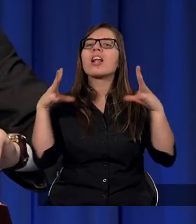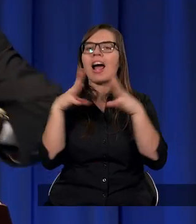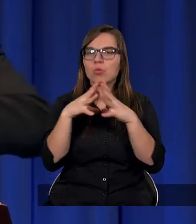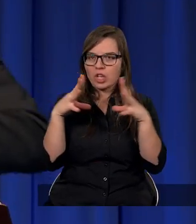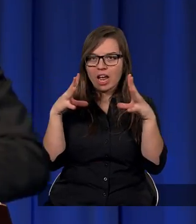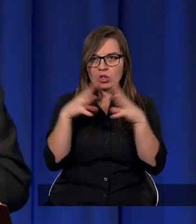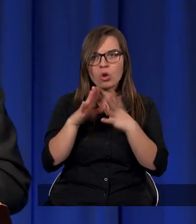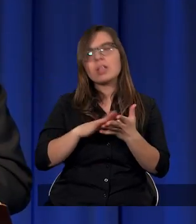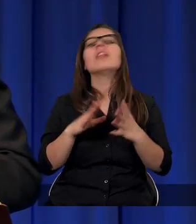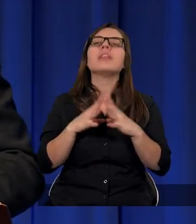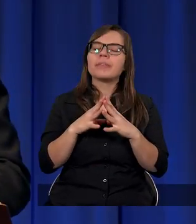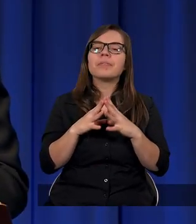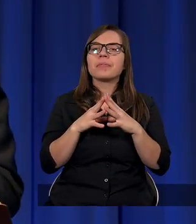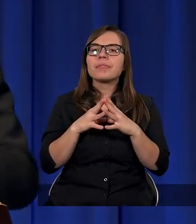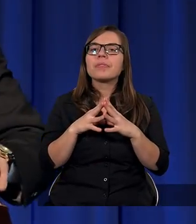dziesiąty,